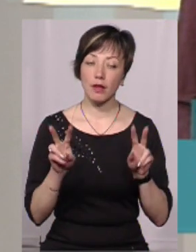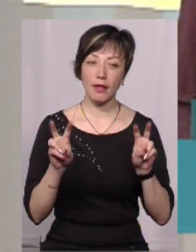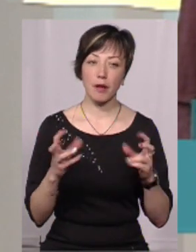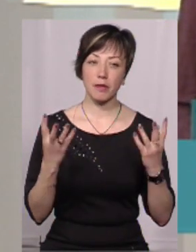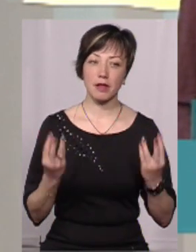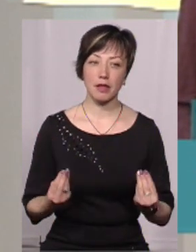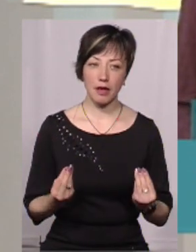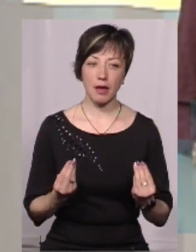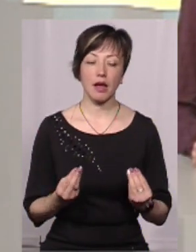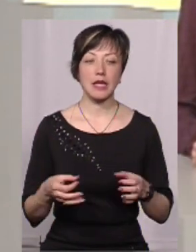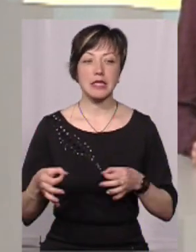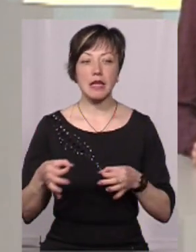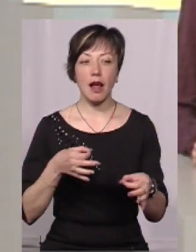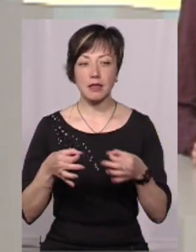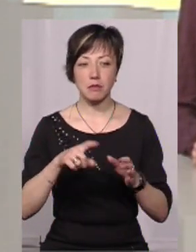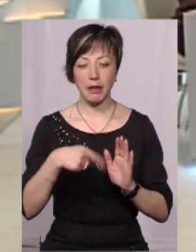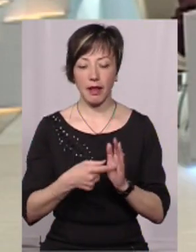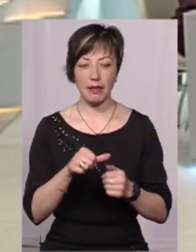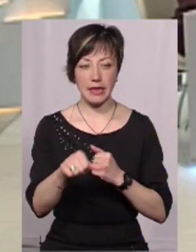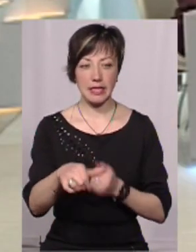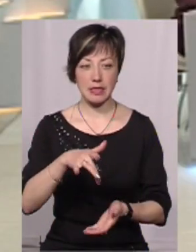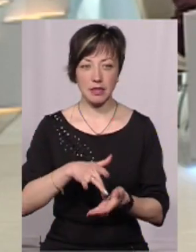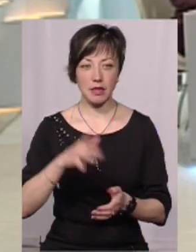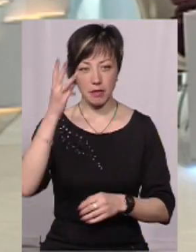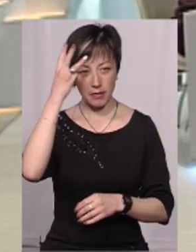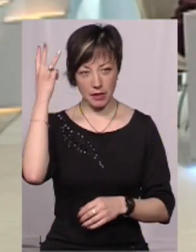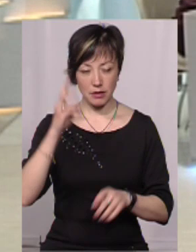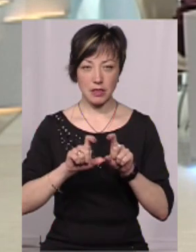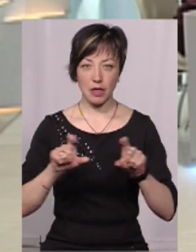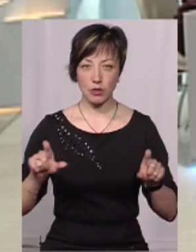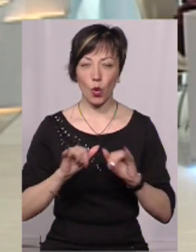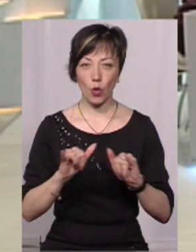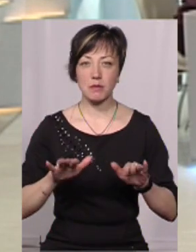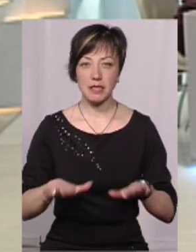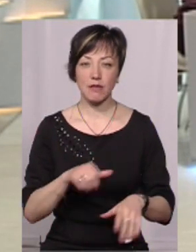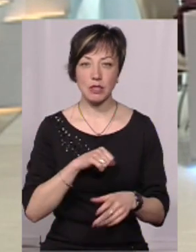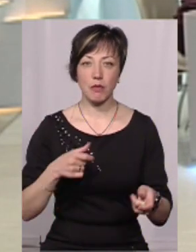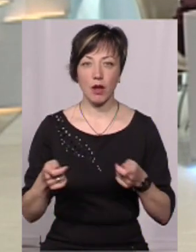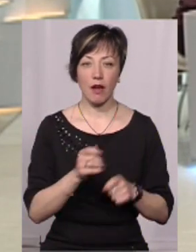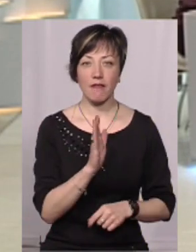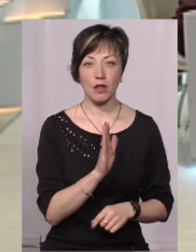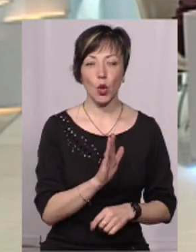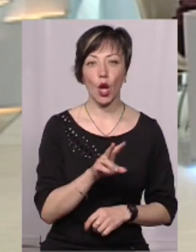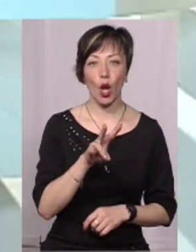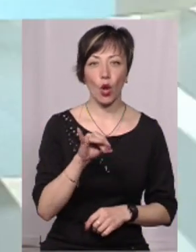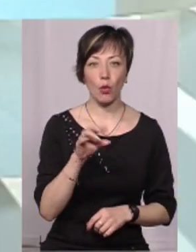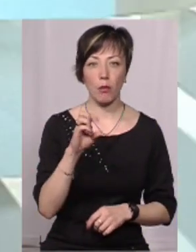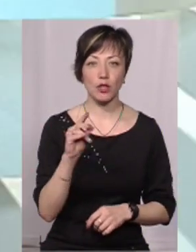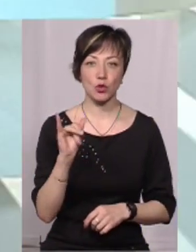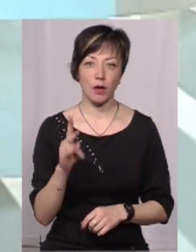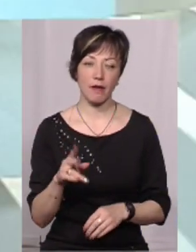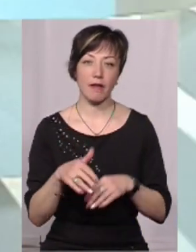у темі дня з радницею з питань децентралізації Хмельницького центру розвитку місцевого самоврядування Вікторією Любенчук. Вітаю.